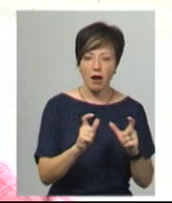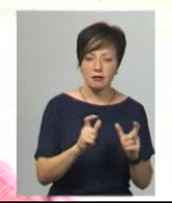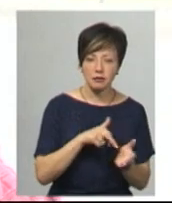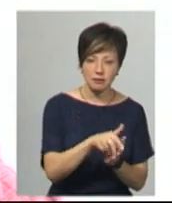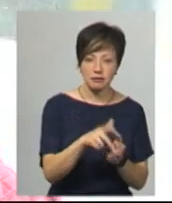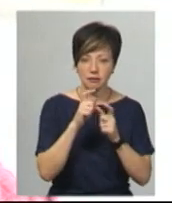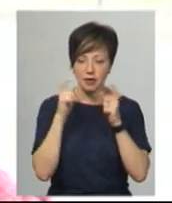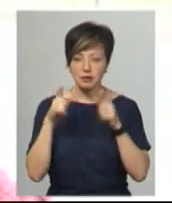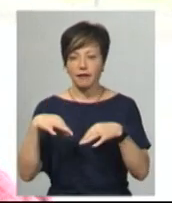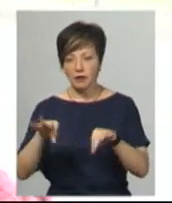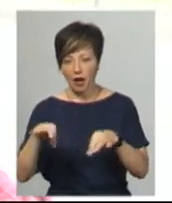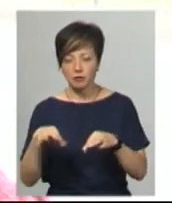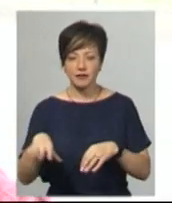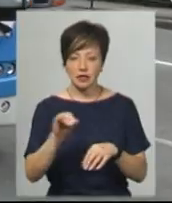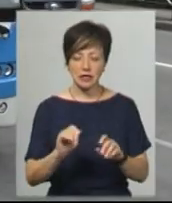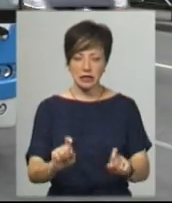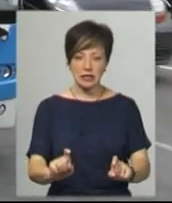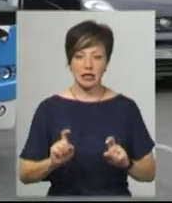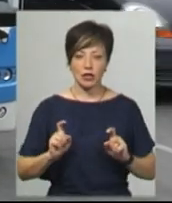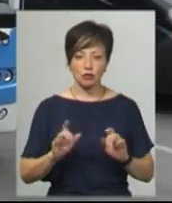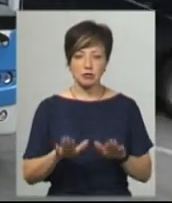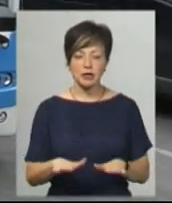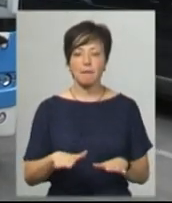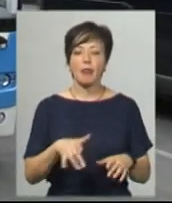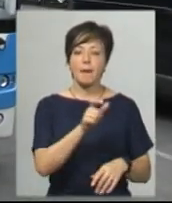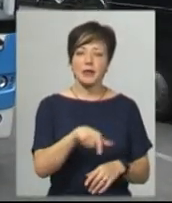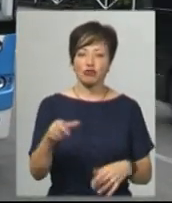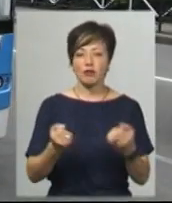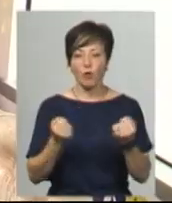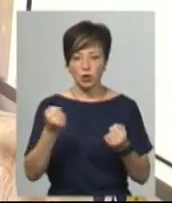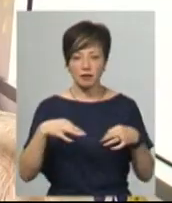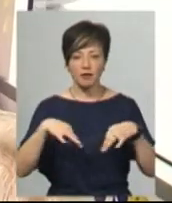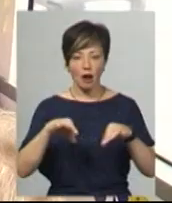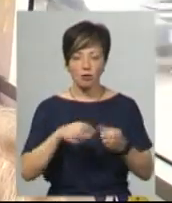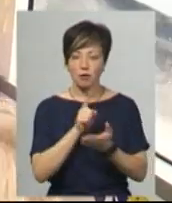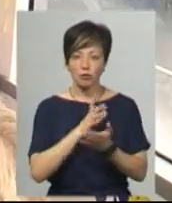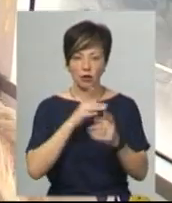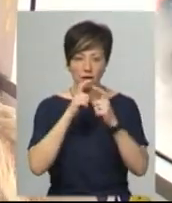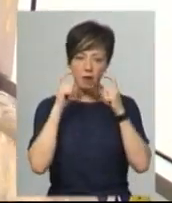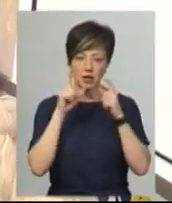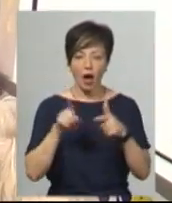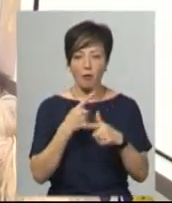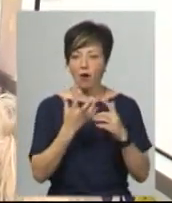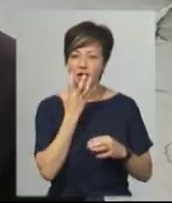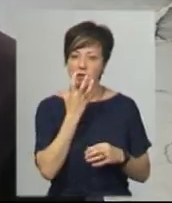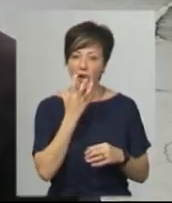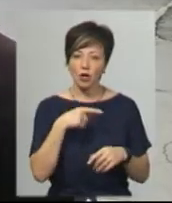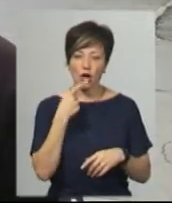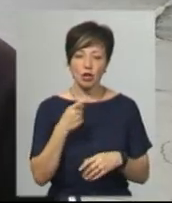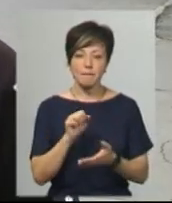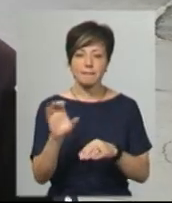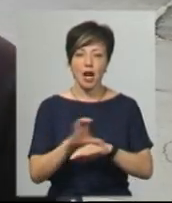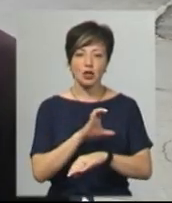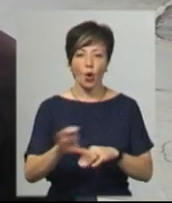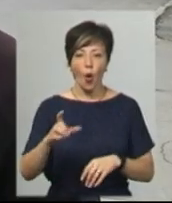маска. І в транспорті всі сидячі носить. І пасажири, і водії у громадському транспорті мають бути у масках або респіраторах, каже пресофіцер патрульної